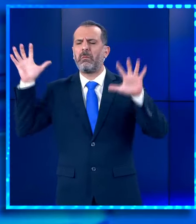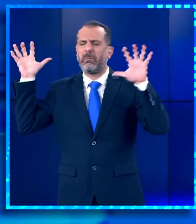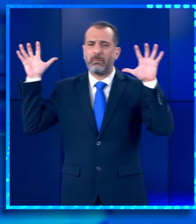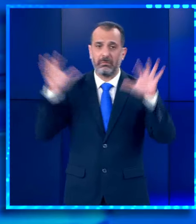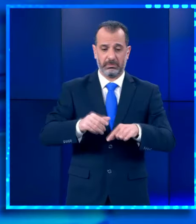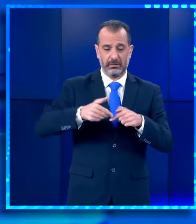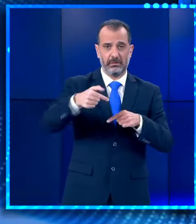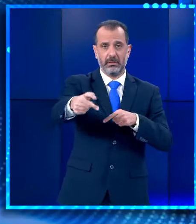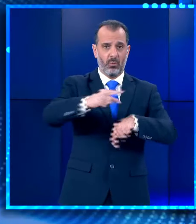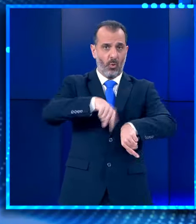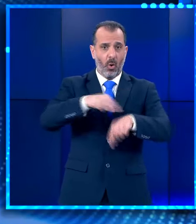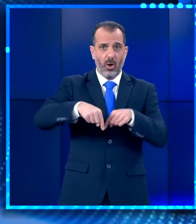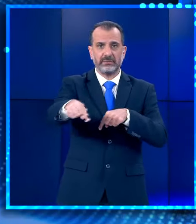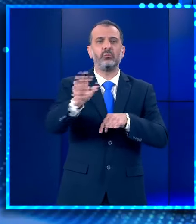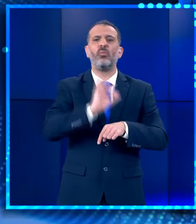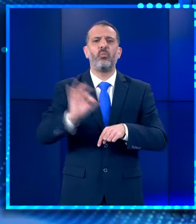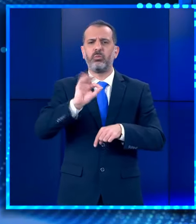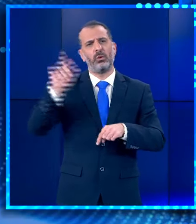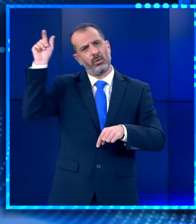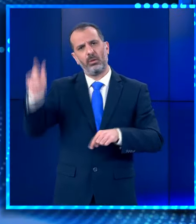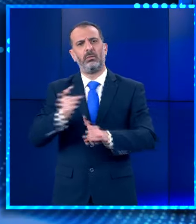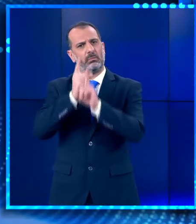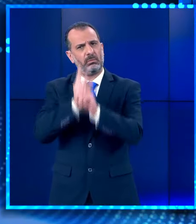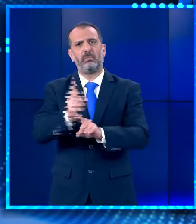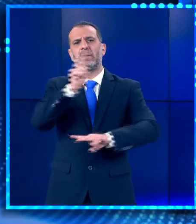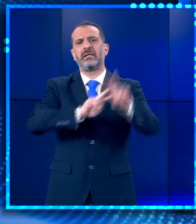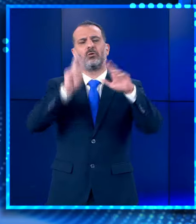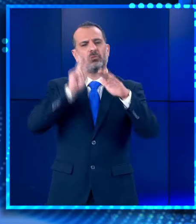επόμενες ώρες θα μας πει ο Θοδωρής Κολληδάς. Θοδωρή καλό μεσημέρι.